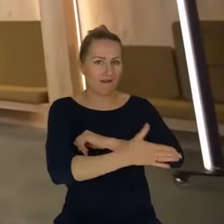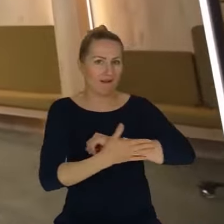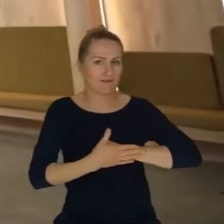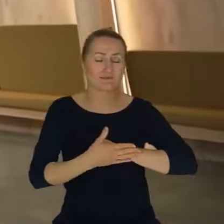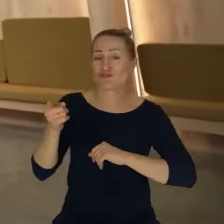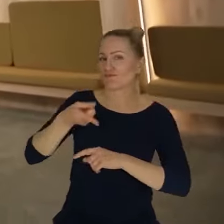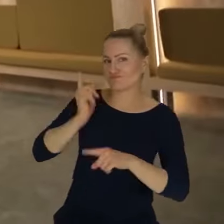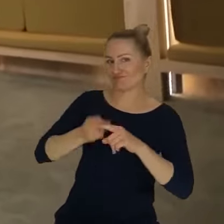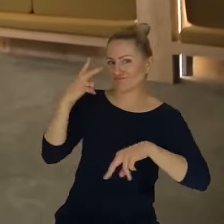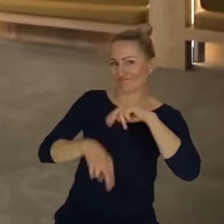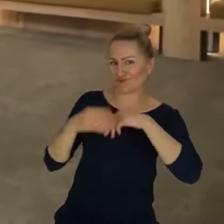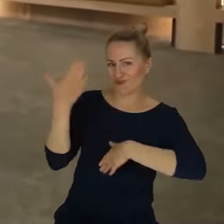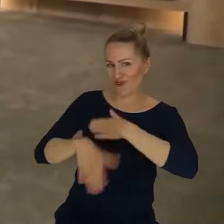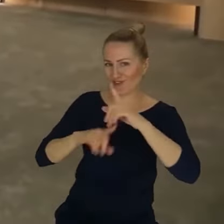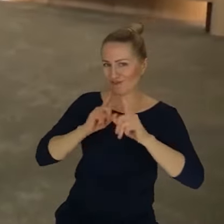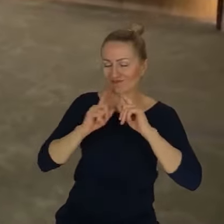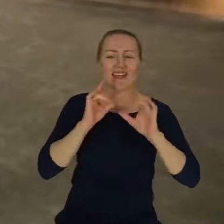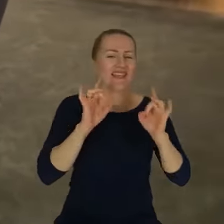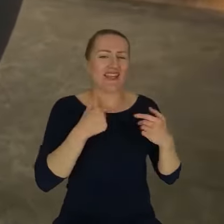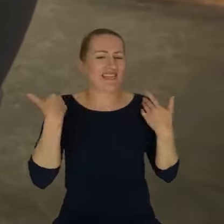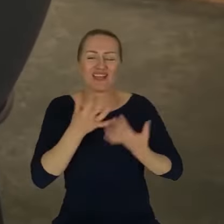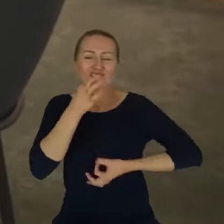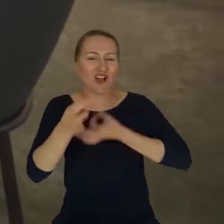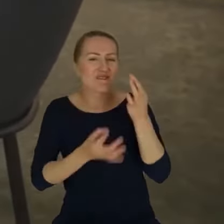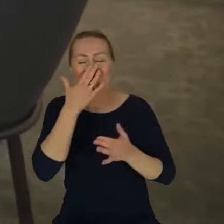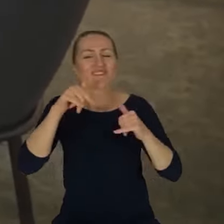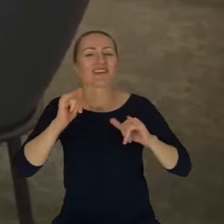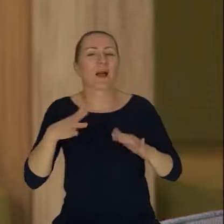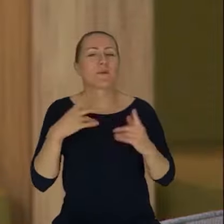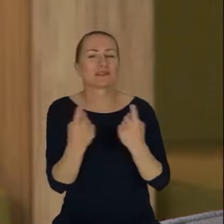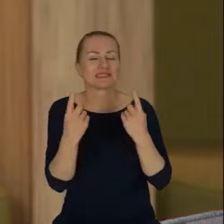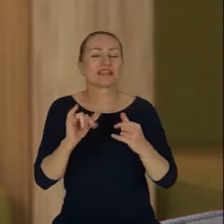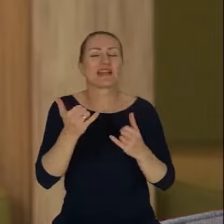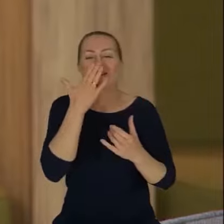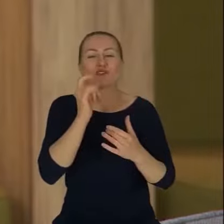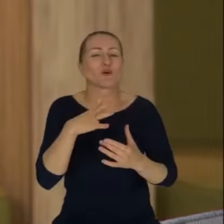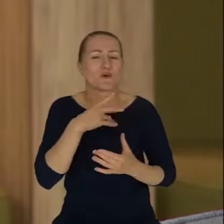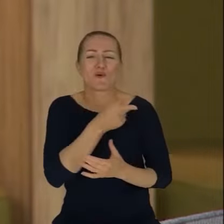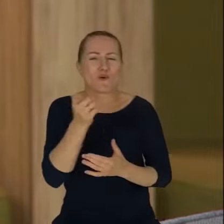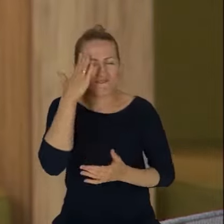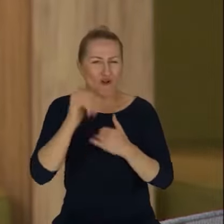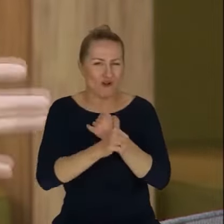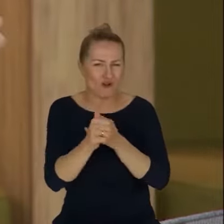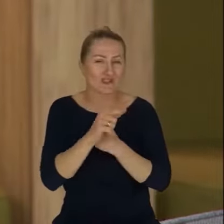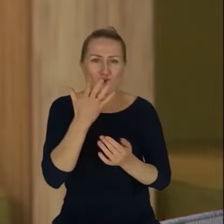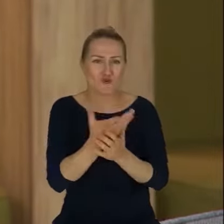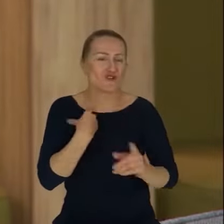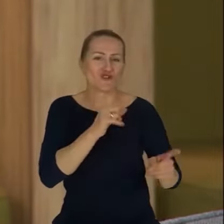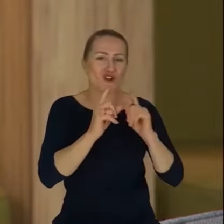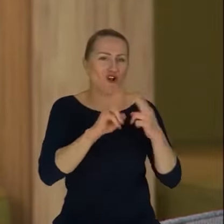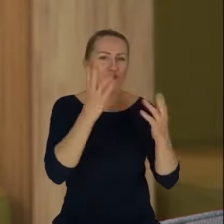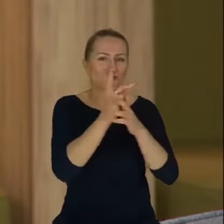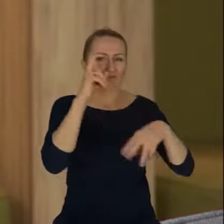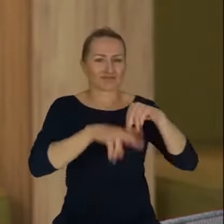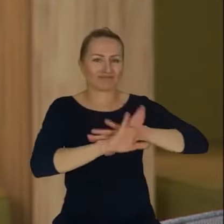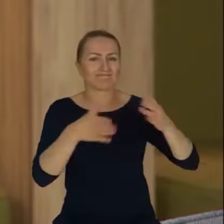Jeżeli ktoś, no nie chcę teraz tutaj opowiadać, jakie to mogły być rzeczy, no bo mniej więcej wiemy. To wtedy zrywałem kontakt, dziękuję, żegnam i tak